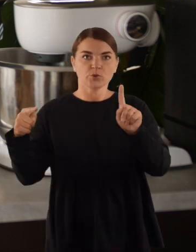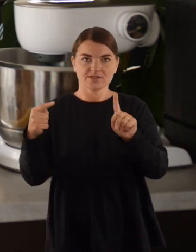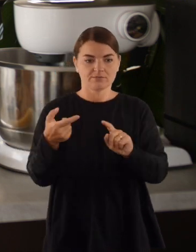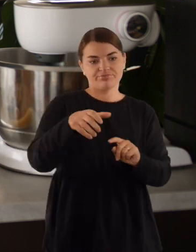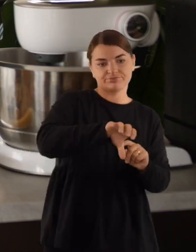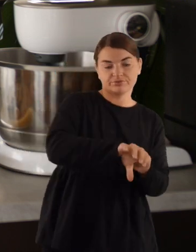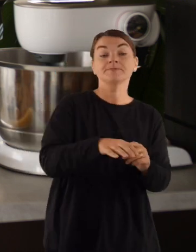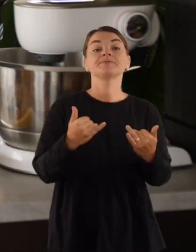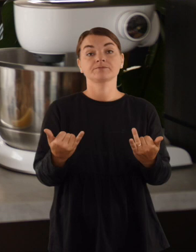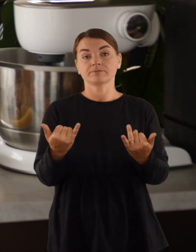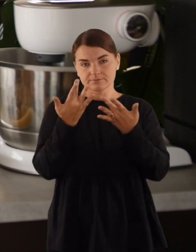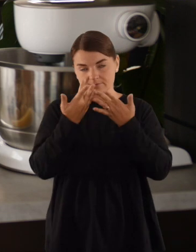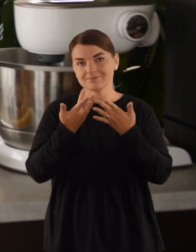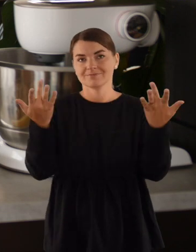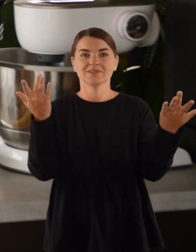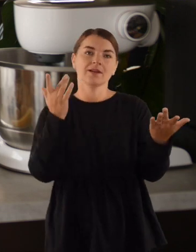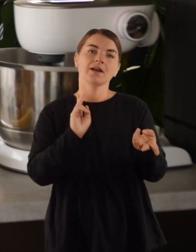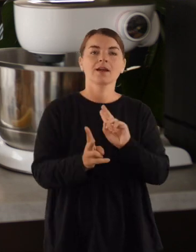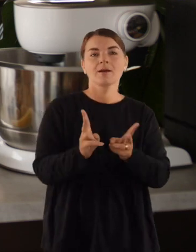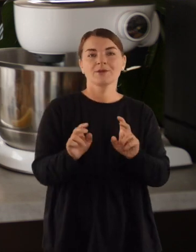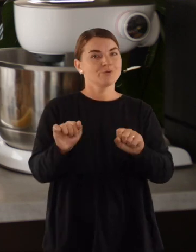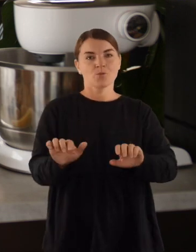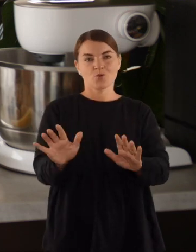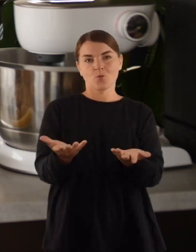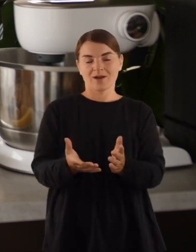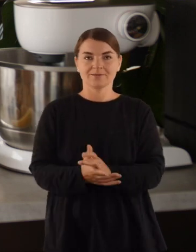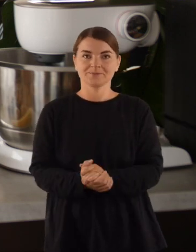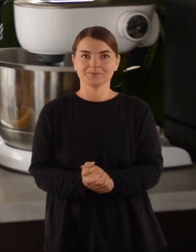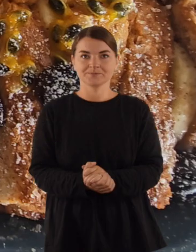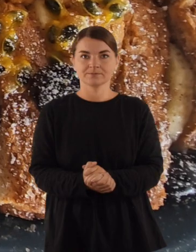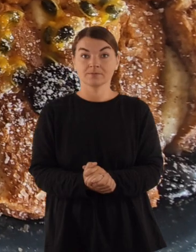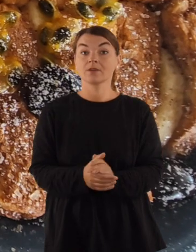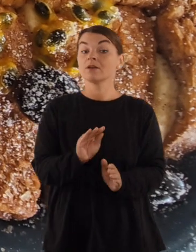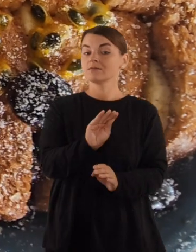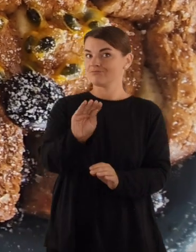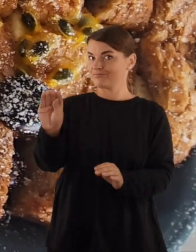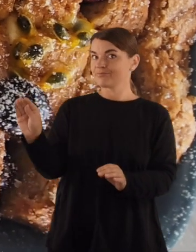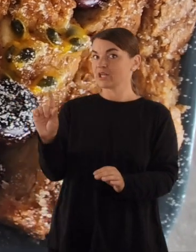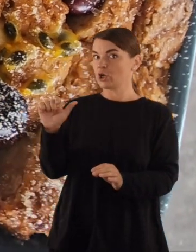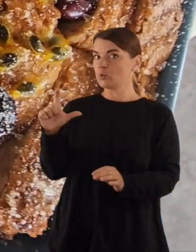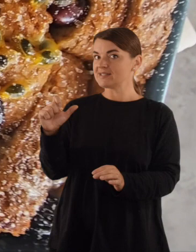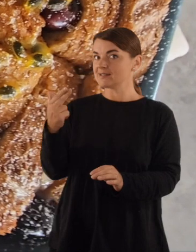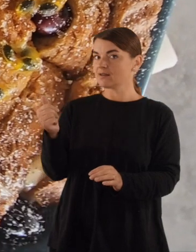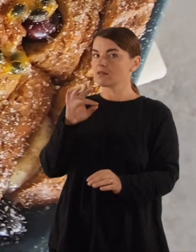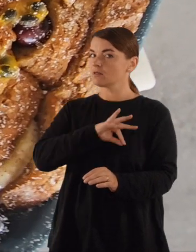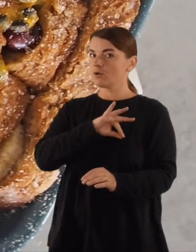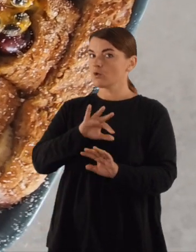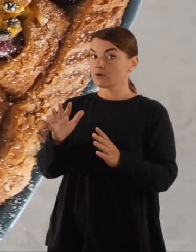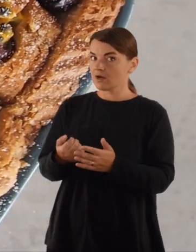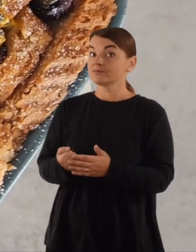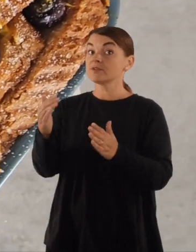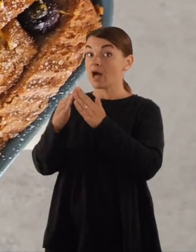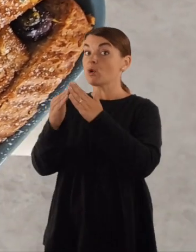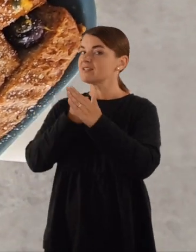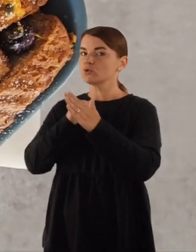reikalinga. Tai šiandien parodysiu tiesiog, ką galima su tokiais L-produktais ir padaryti. Atkreipkite dėmesį, kad liucina naudos tuos ingredientus,